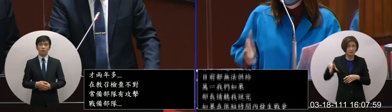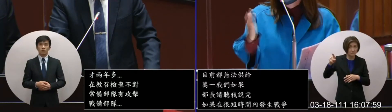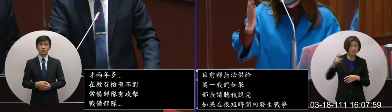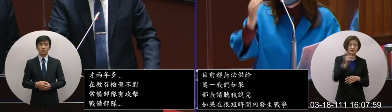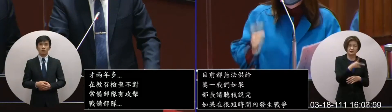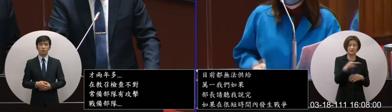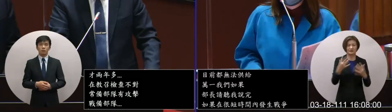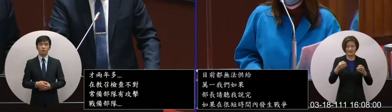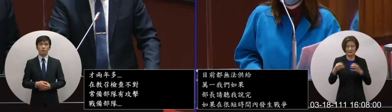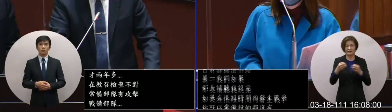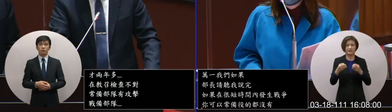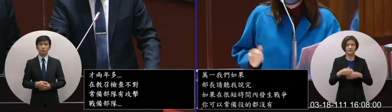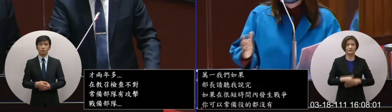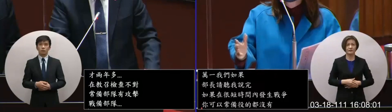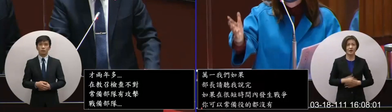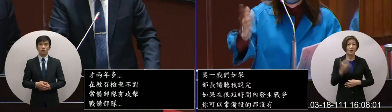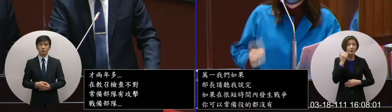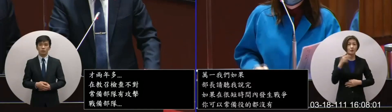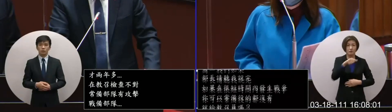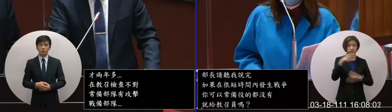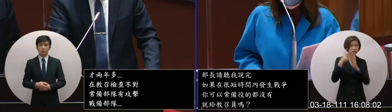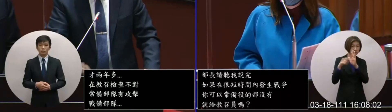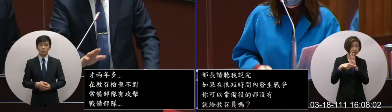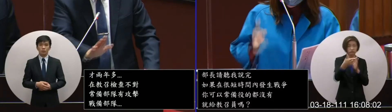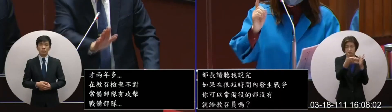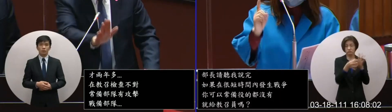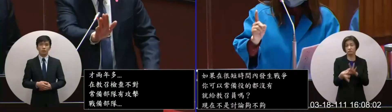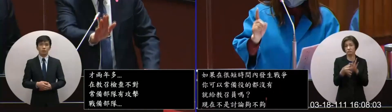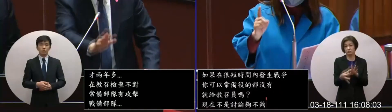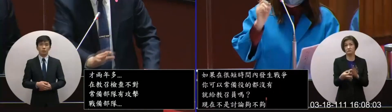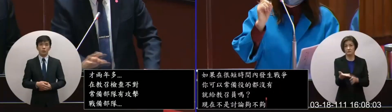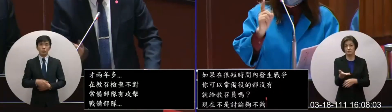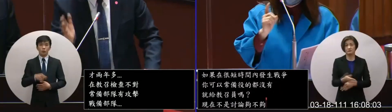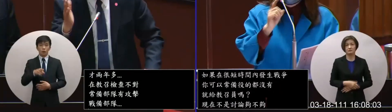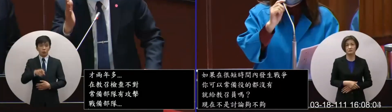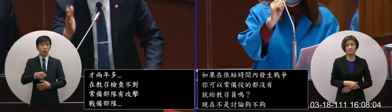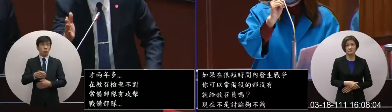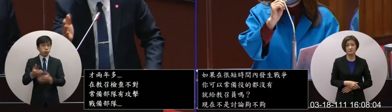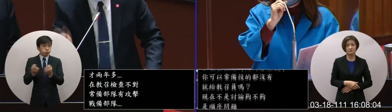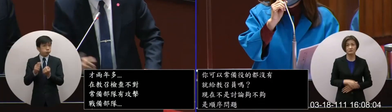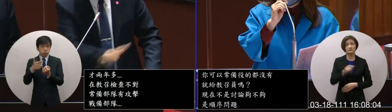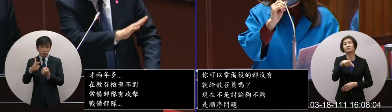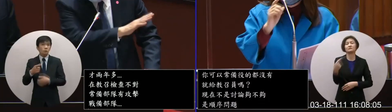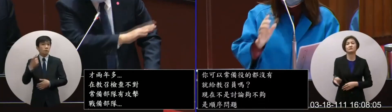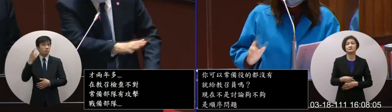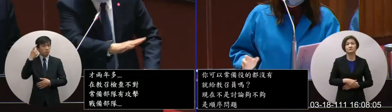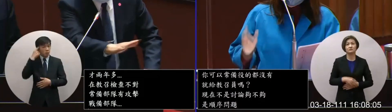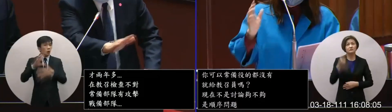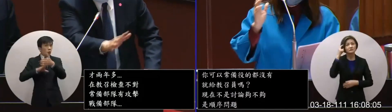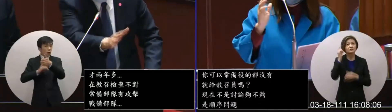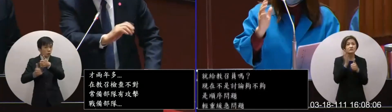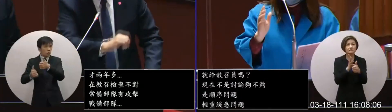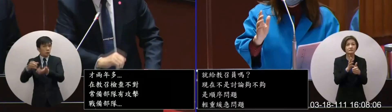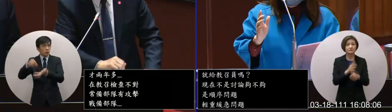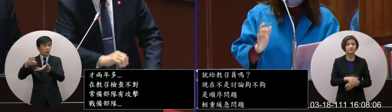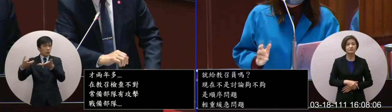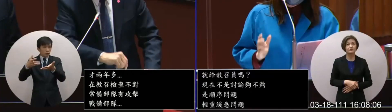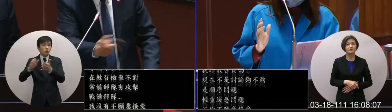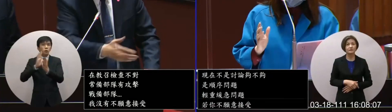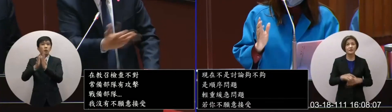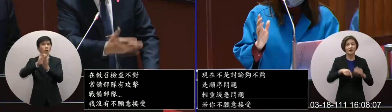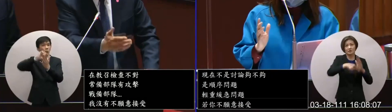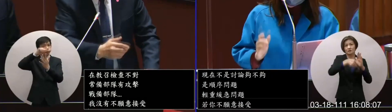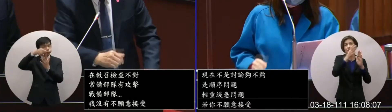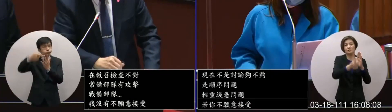如果你不愿意接受可以继续做我没有不愿受但我还跟委员讲到这个压力有个顺序院